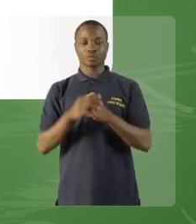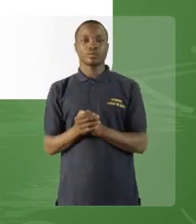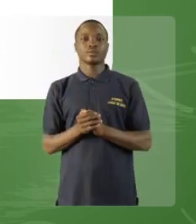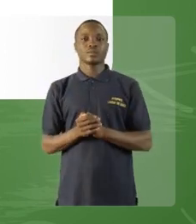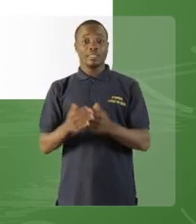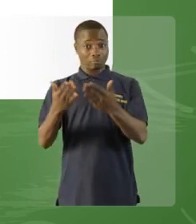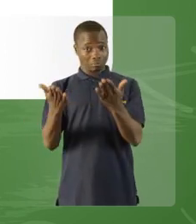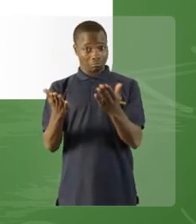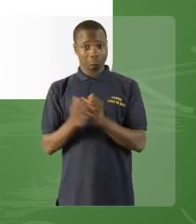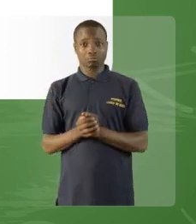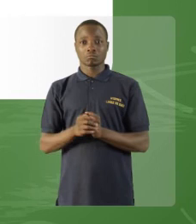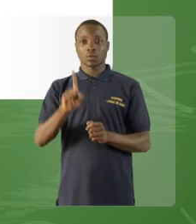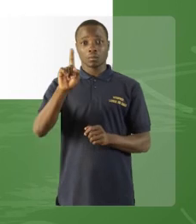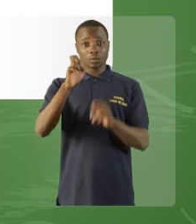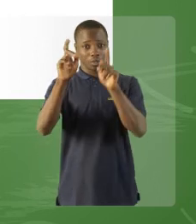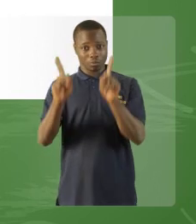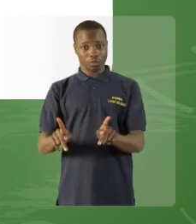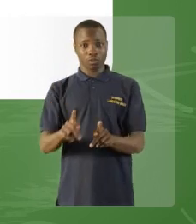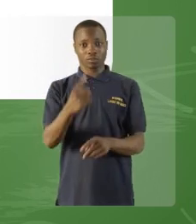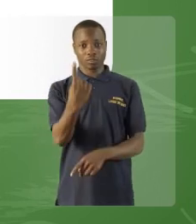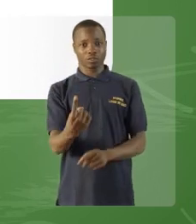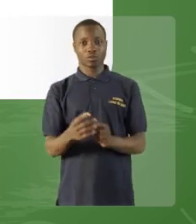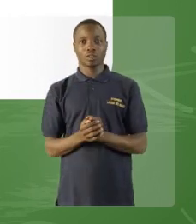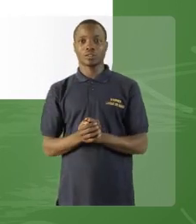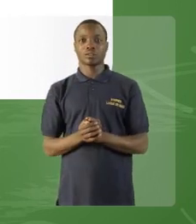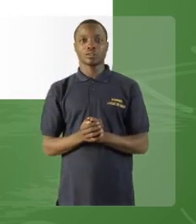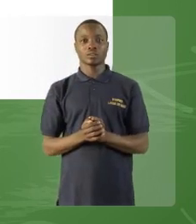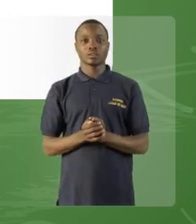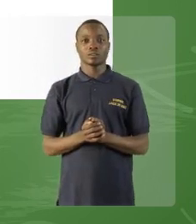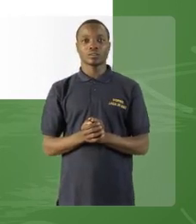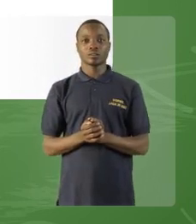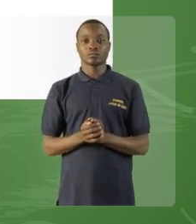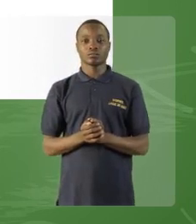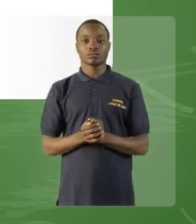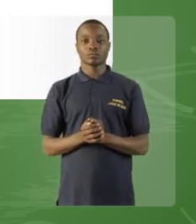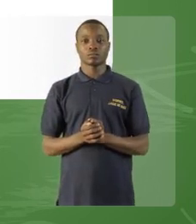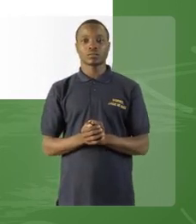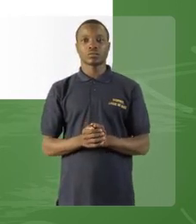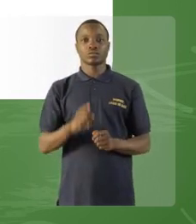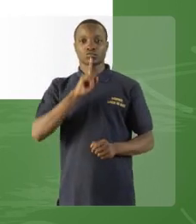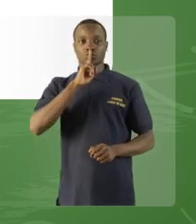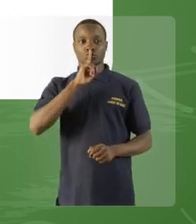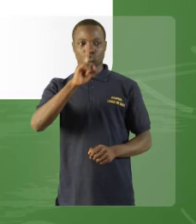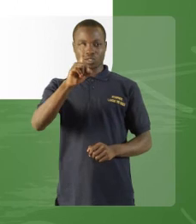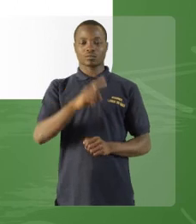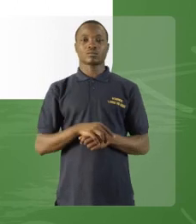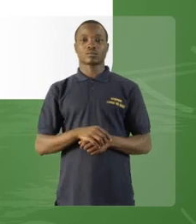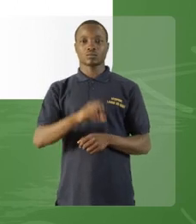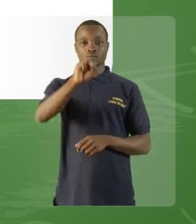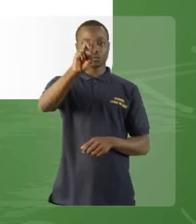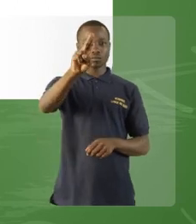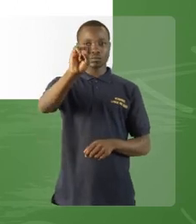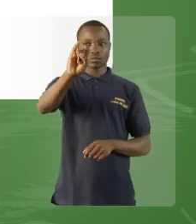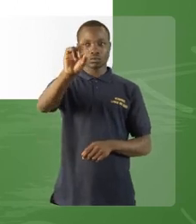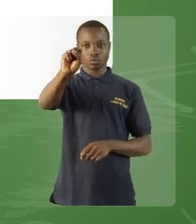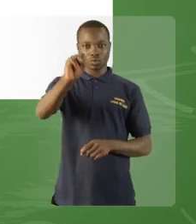». Et la deuxième personne du pluriel « vous êtes venus ». Ici, la